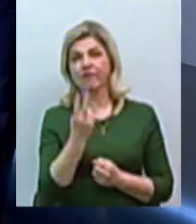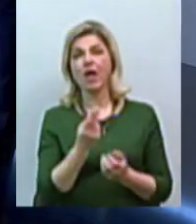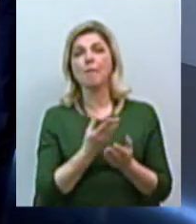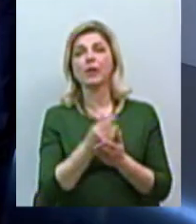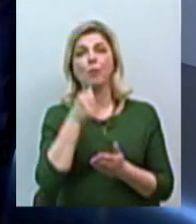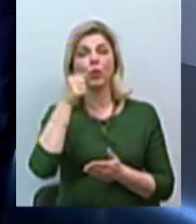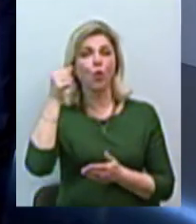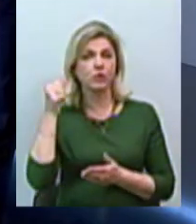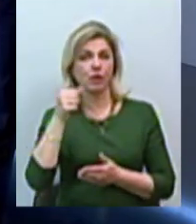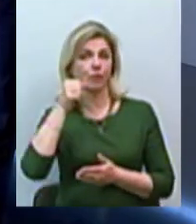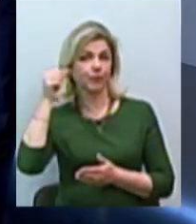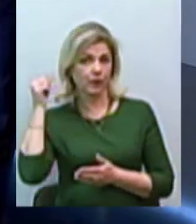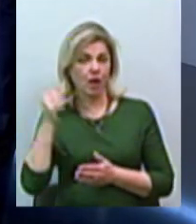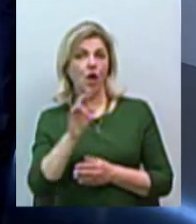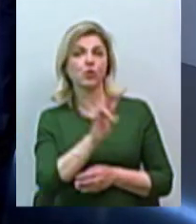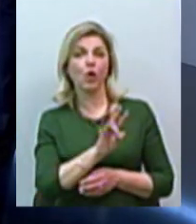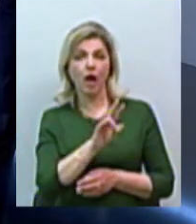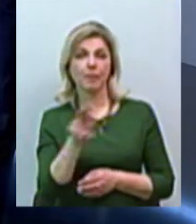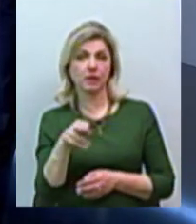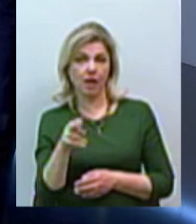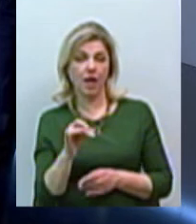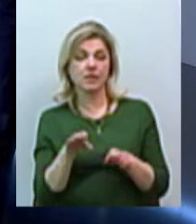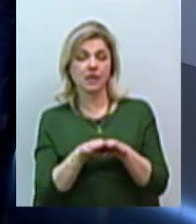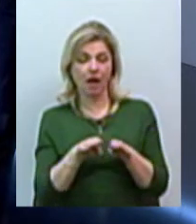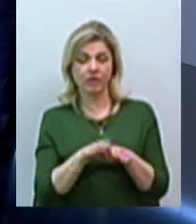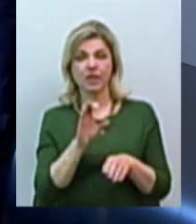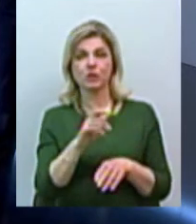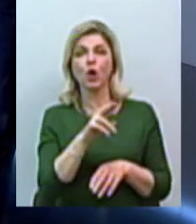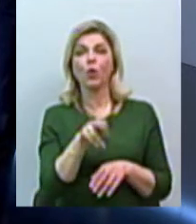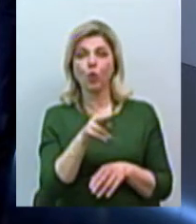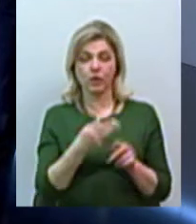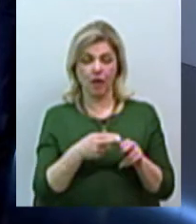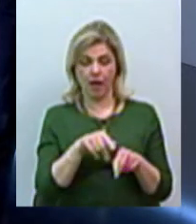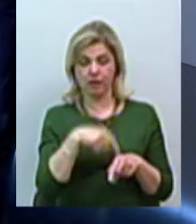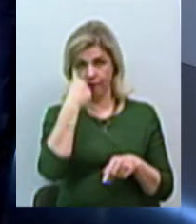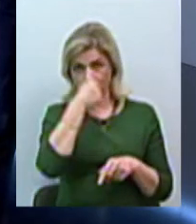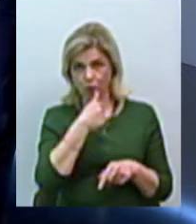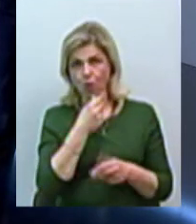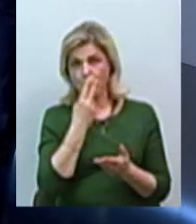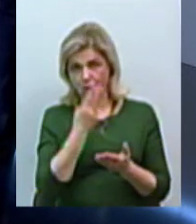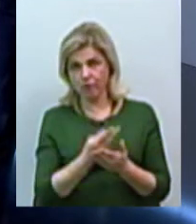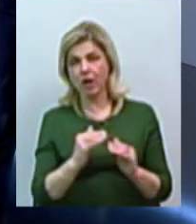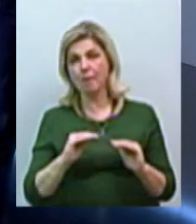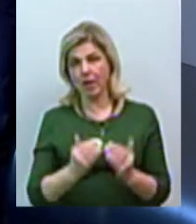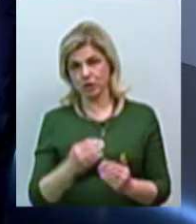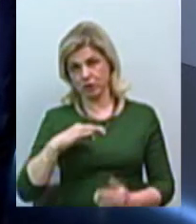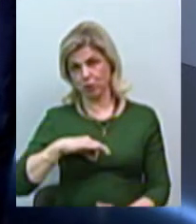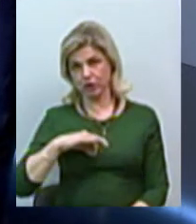зрівняють з листопадом і груднім попереднього року, побачать, що це відбулося зменшення споживання